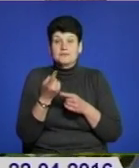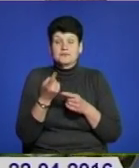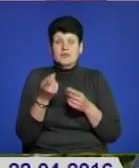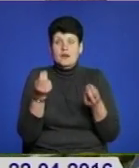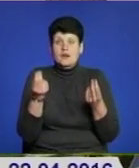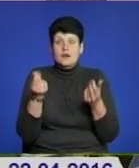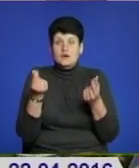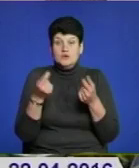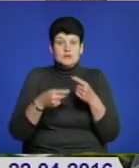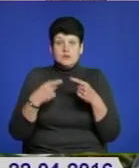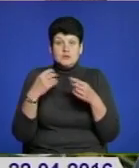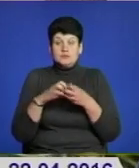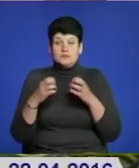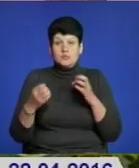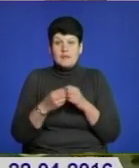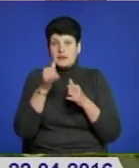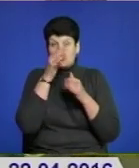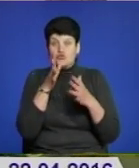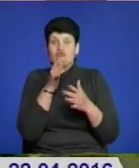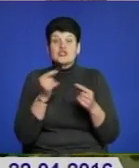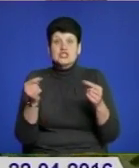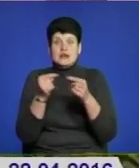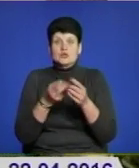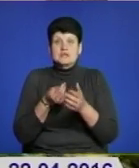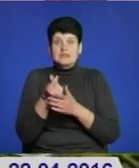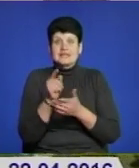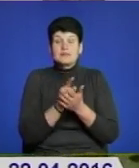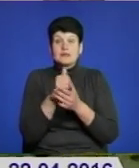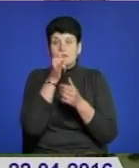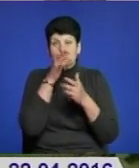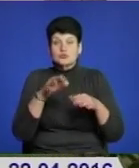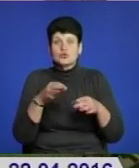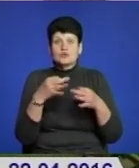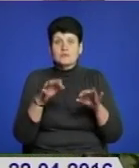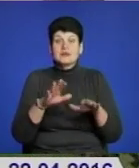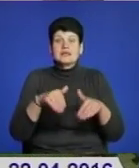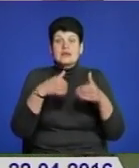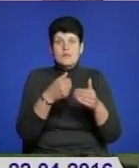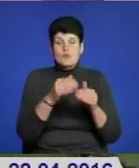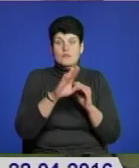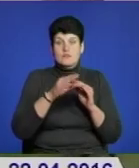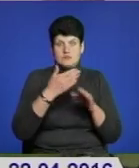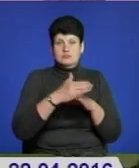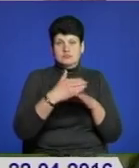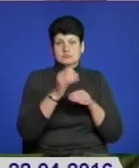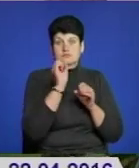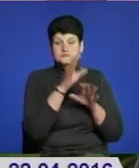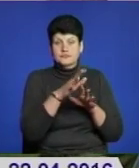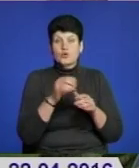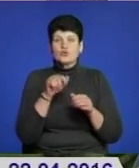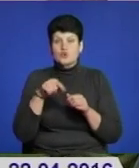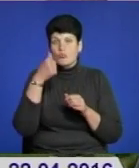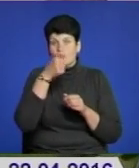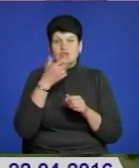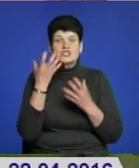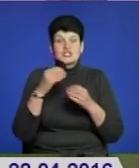тобто вони не можуть своєчасно виплачувати пенсії, а ми цього допустити не можемо, ми надаємо позички. Я хочу сказати, що цього року ми ще